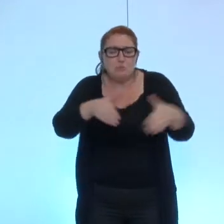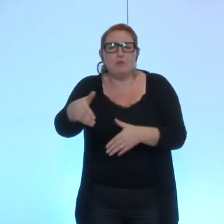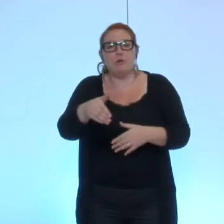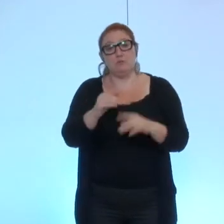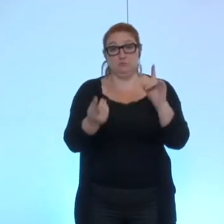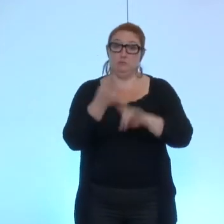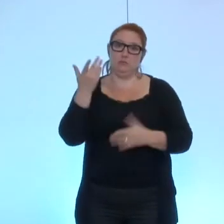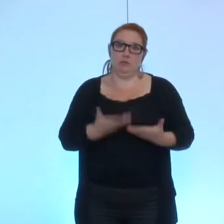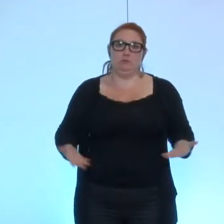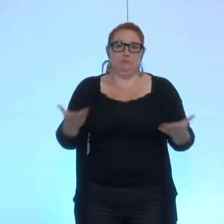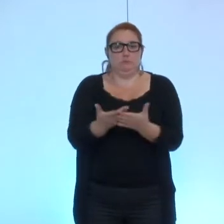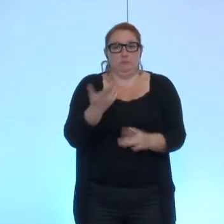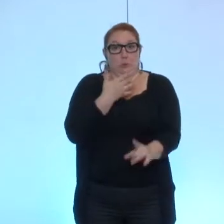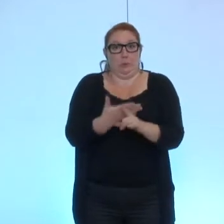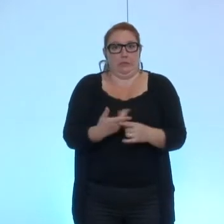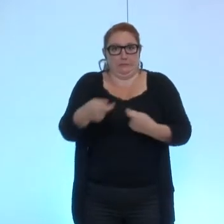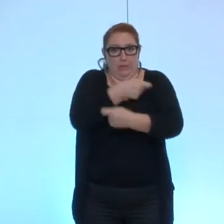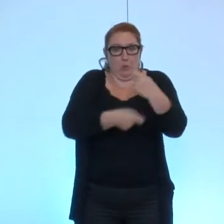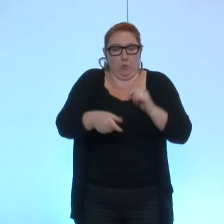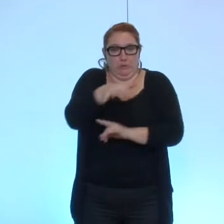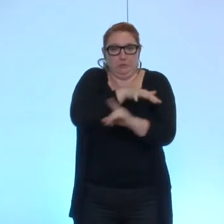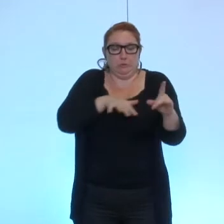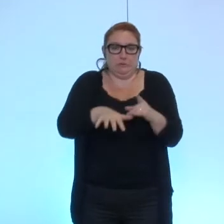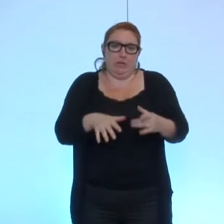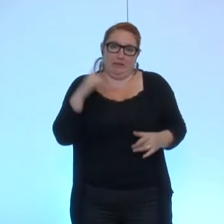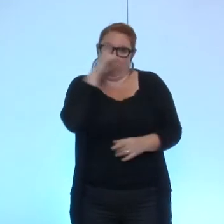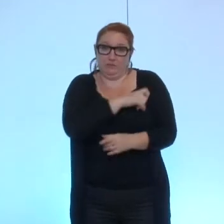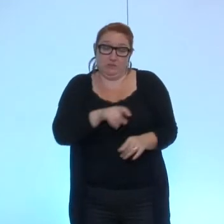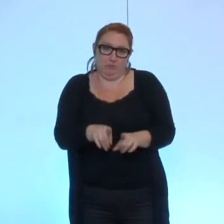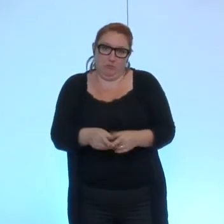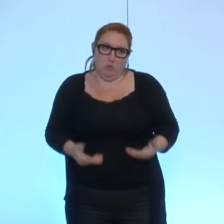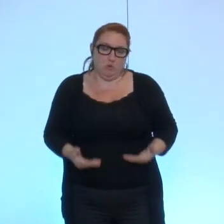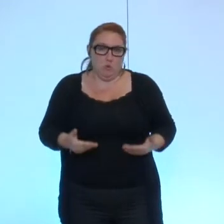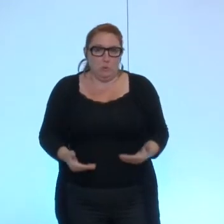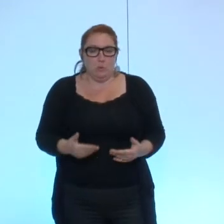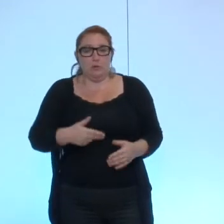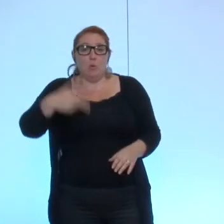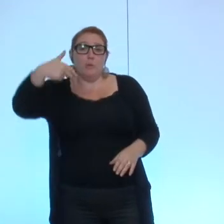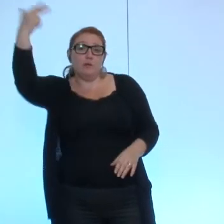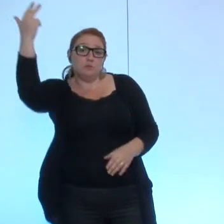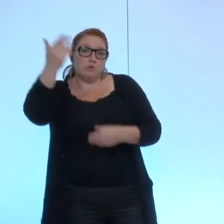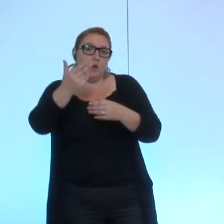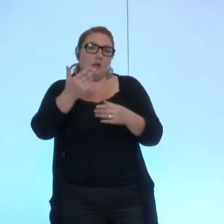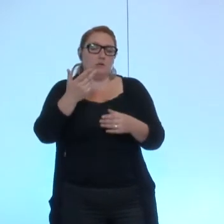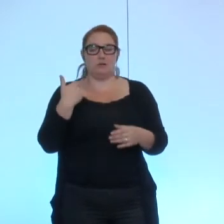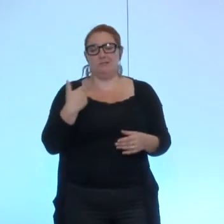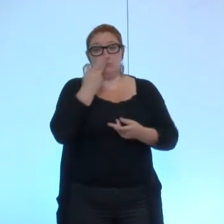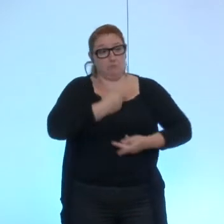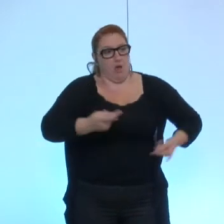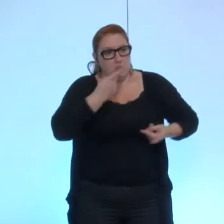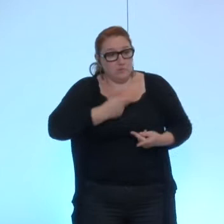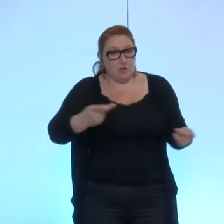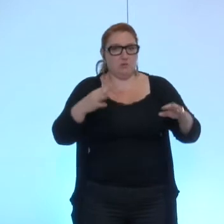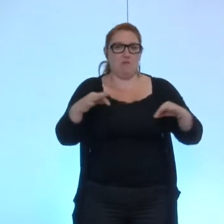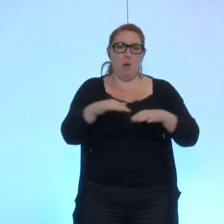un contexte économique et social comme celui que nous connaissons aujourd'hui que ce soit au niveau national avec les annonces qu'on a eues récemment en matière